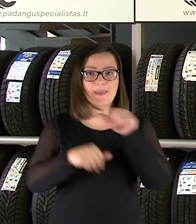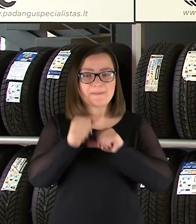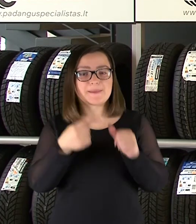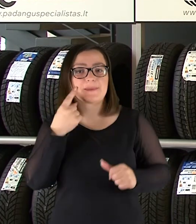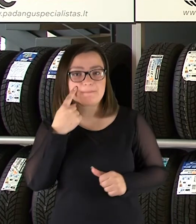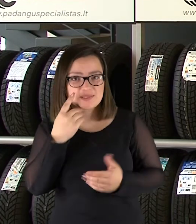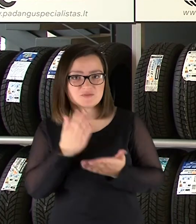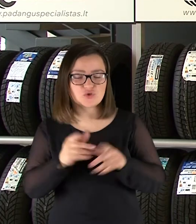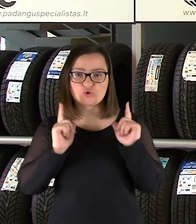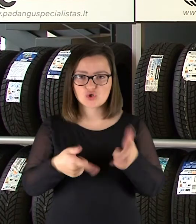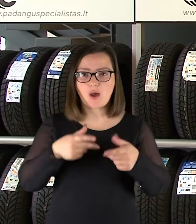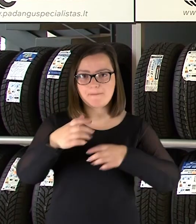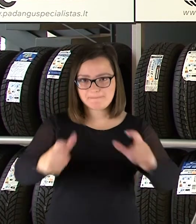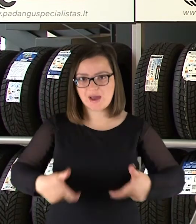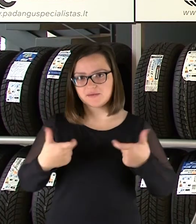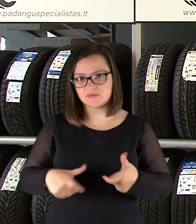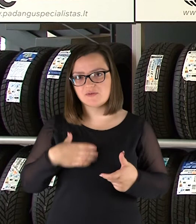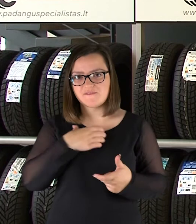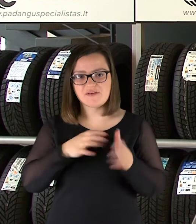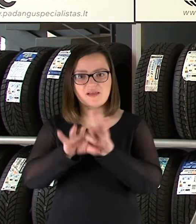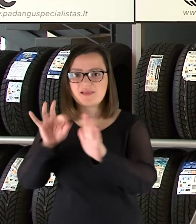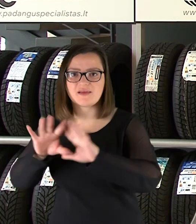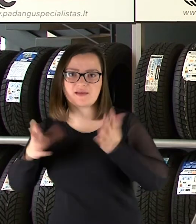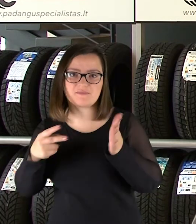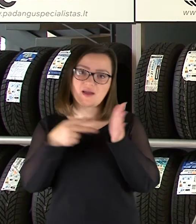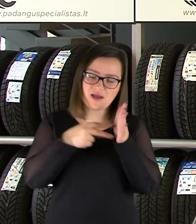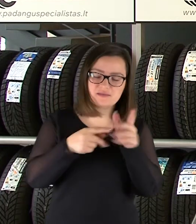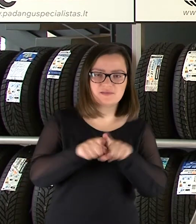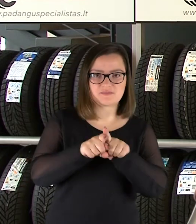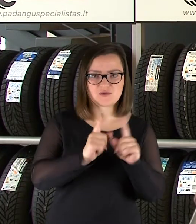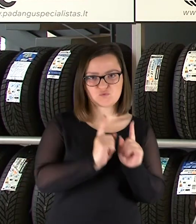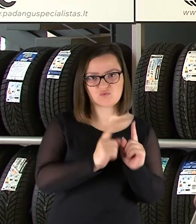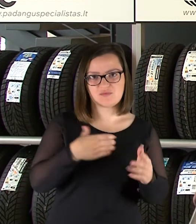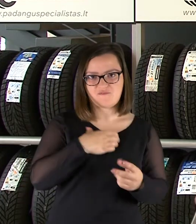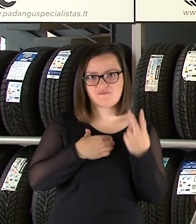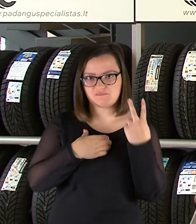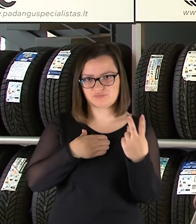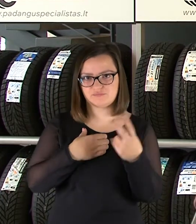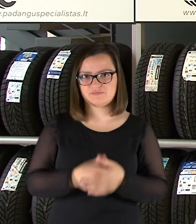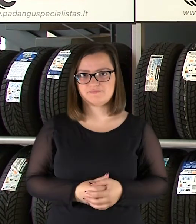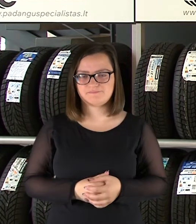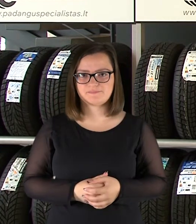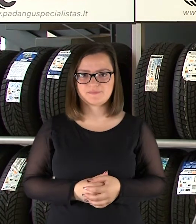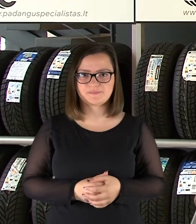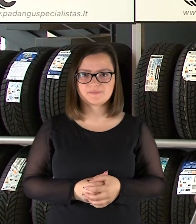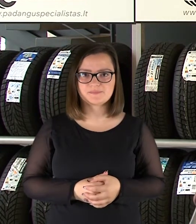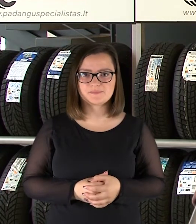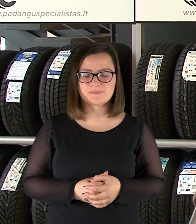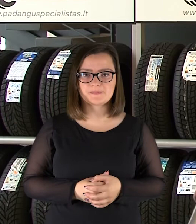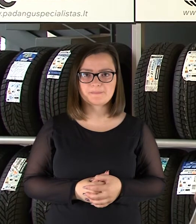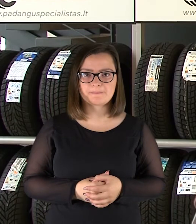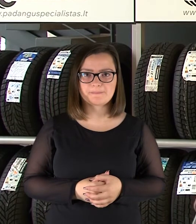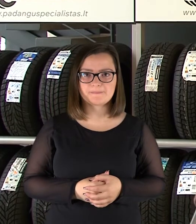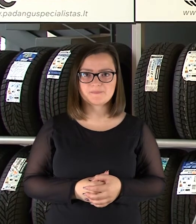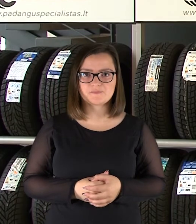pastebėjom, kad iš tiesų padangos yra renkamo, ne tik tai dėl kainos, bet ir dėl saugumą. Už tai geriesnės kokybės ir geriesnių brendų